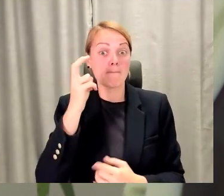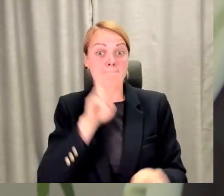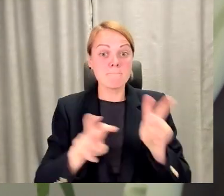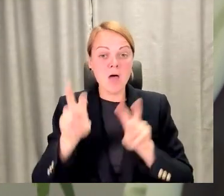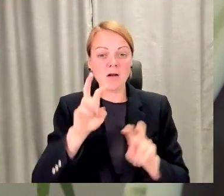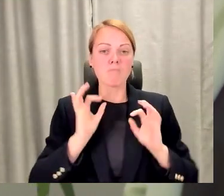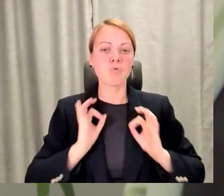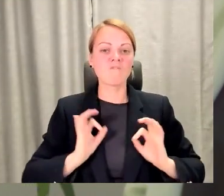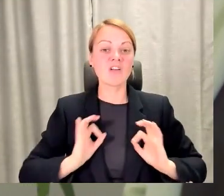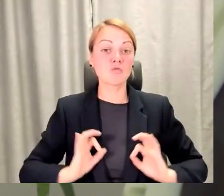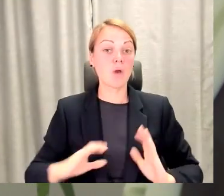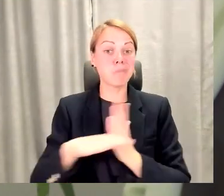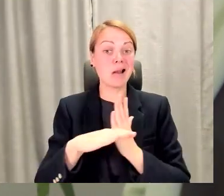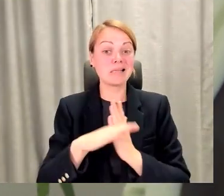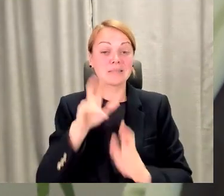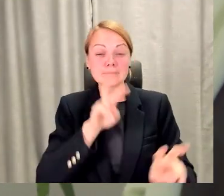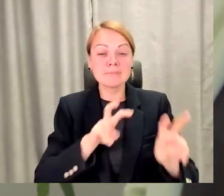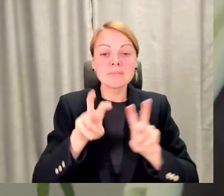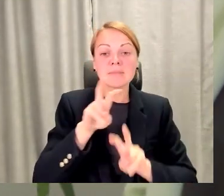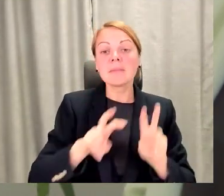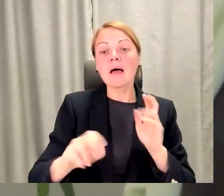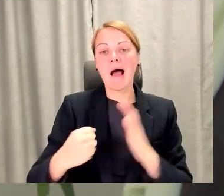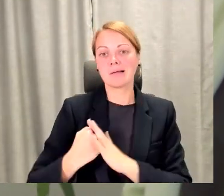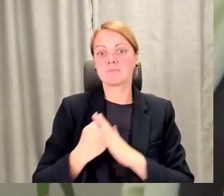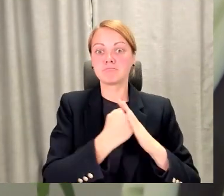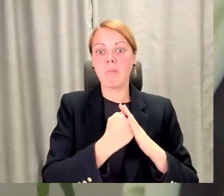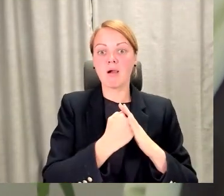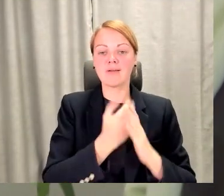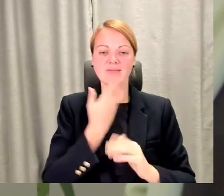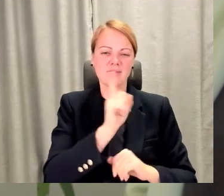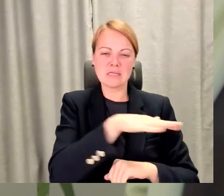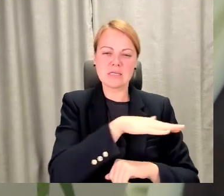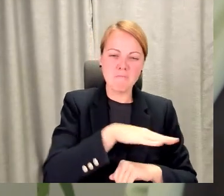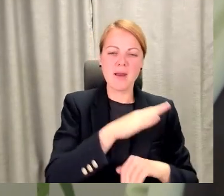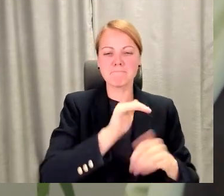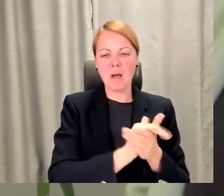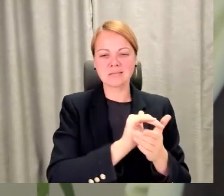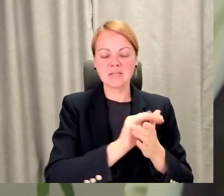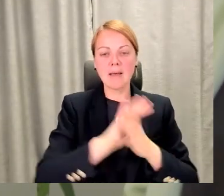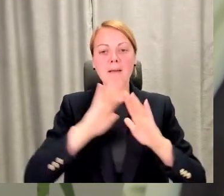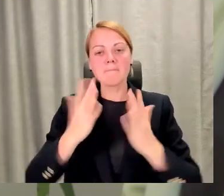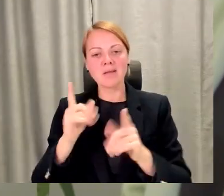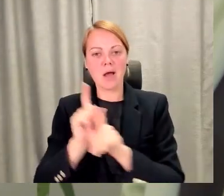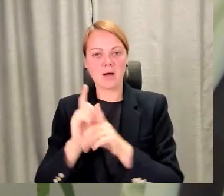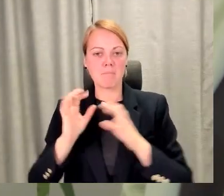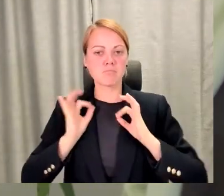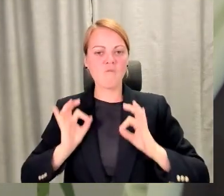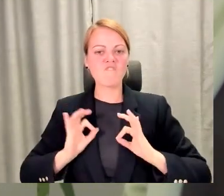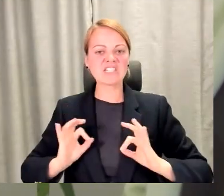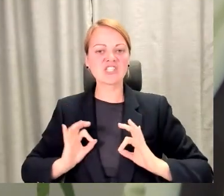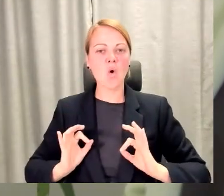atbalstu, kas nav tikai ģimene paziņas, bet arī profesionāls joms pārstāvkauči,